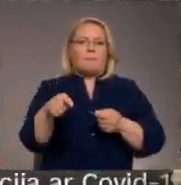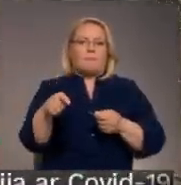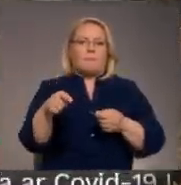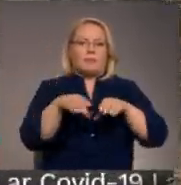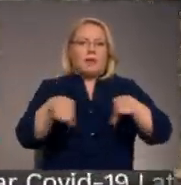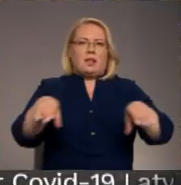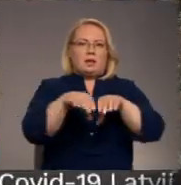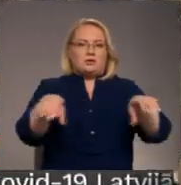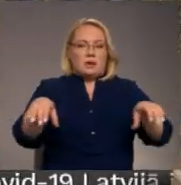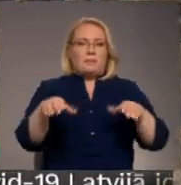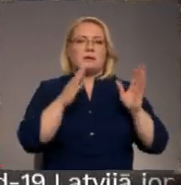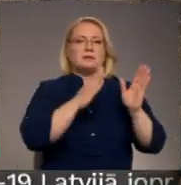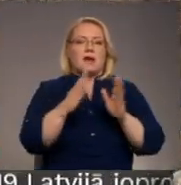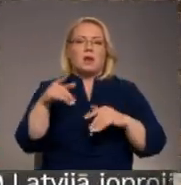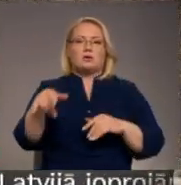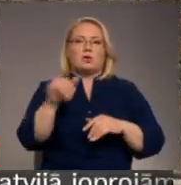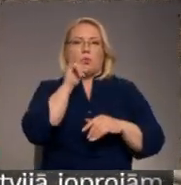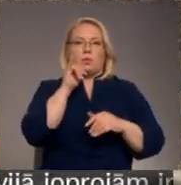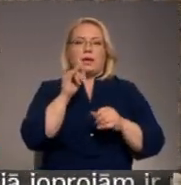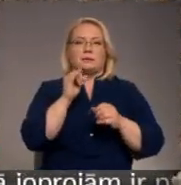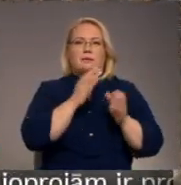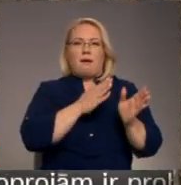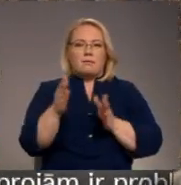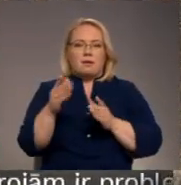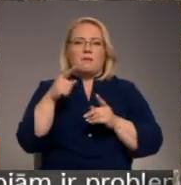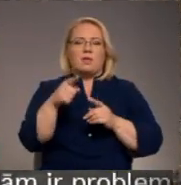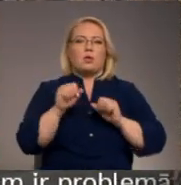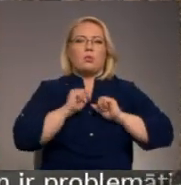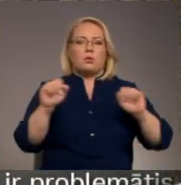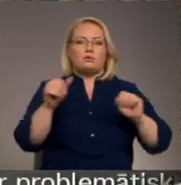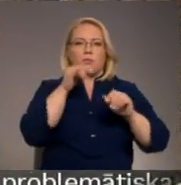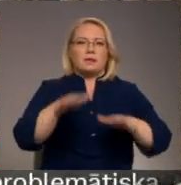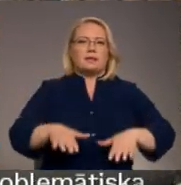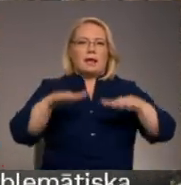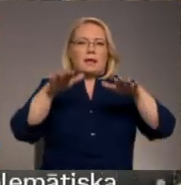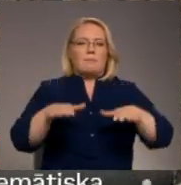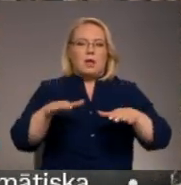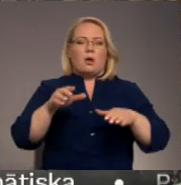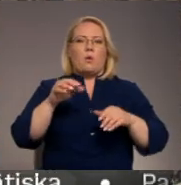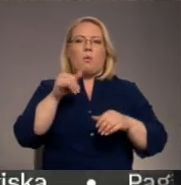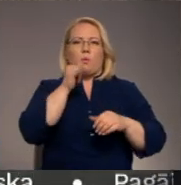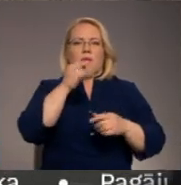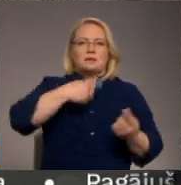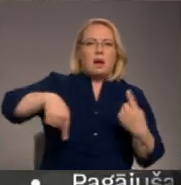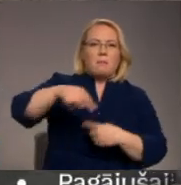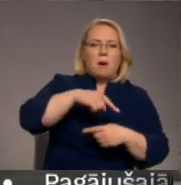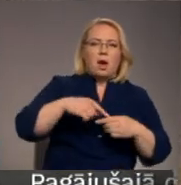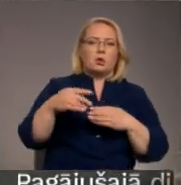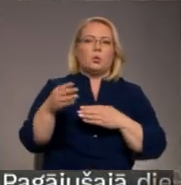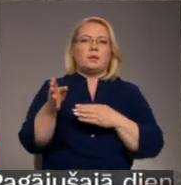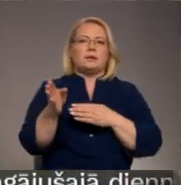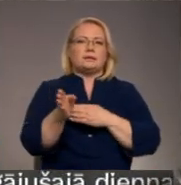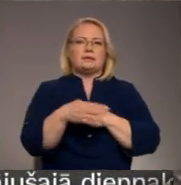dēlišiem. Sakārtotā hidrosistēma nodrošinās pastāvīgu papis ezaru līmeni, ūdens apmaiņu un zīvju migrāciju. Savukārt